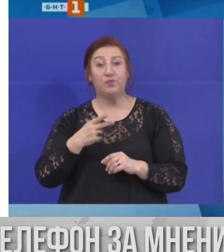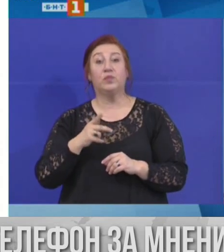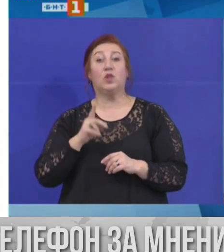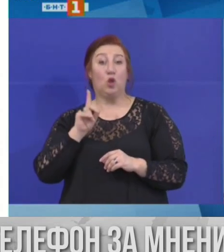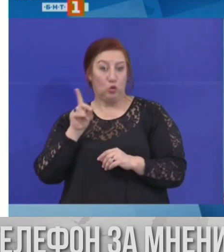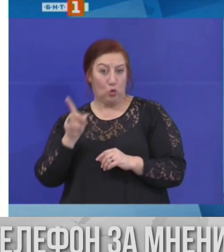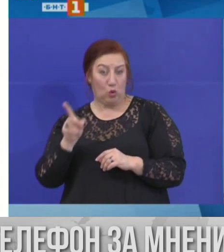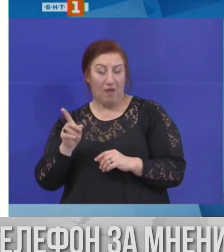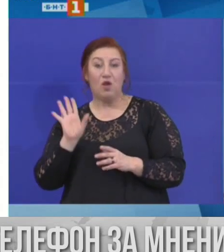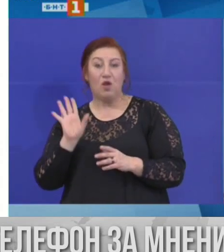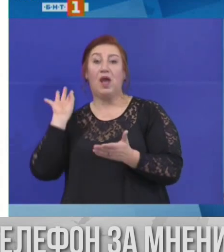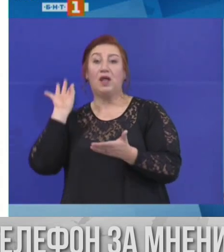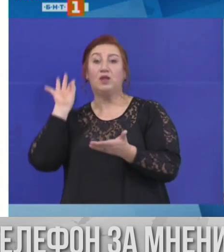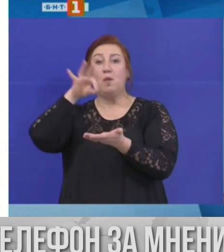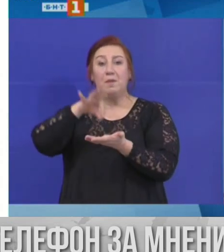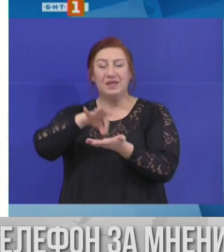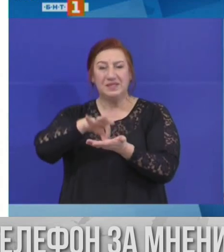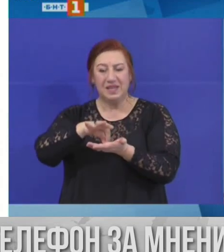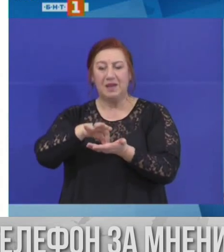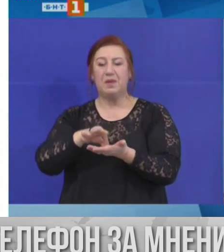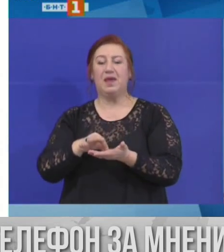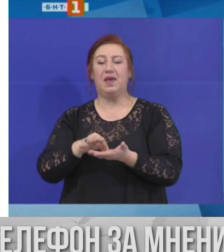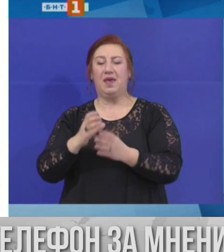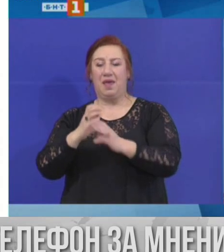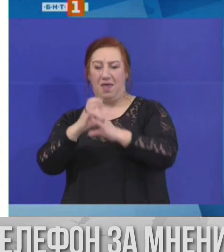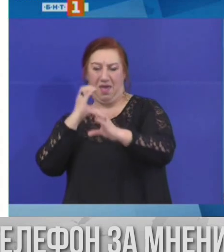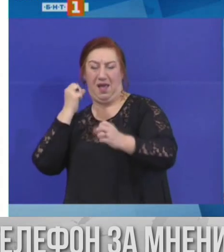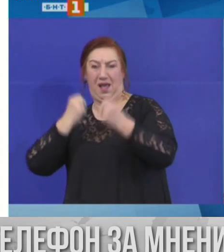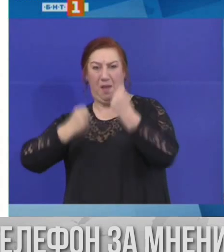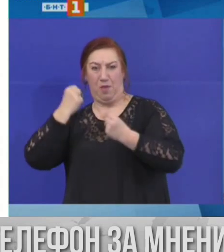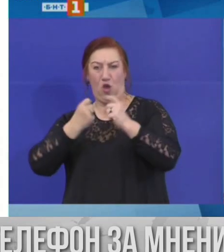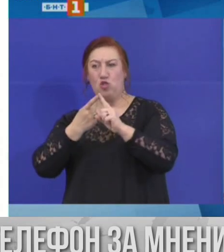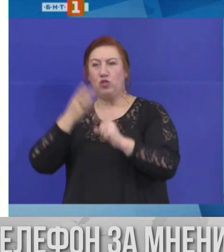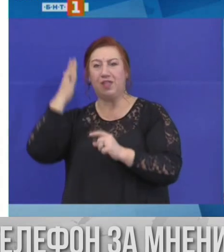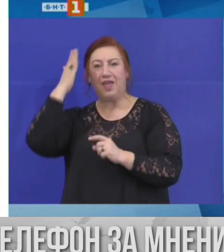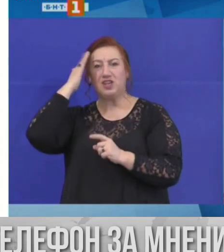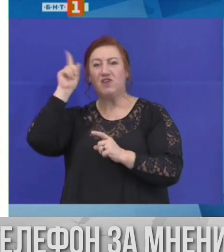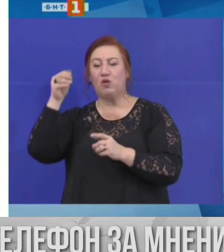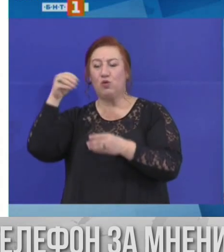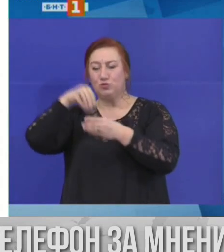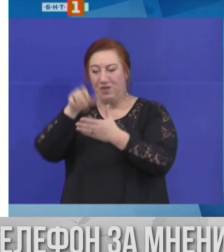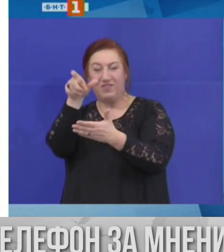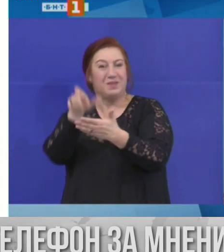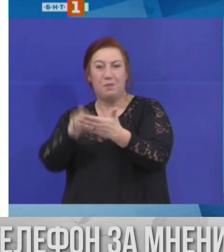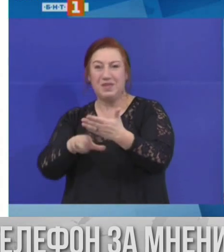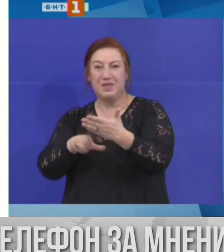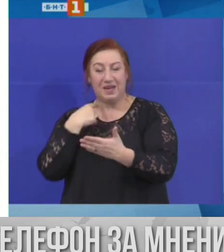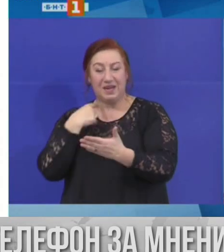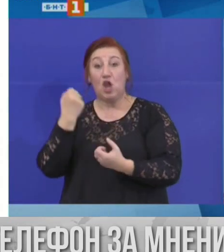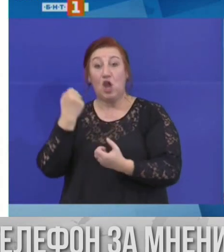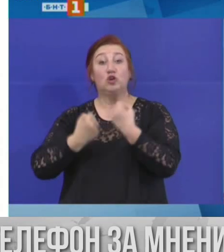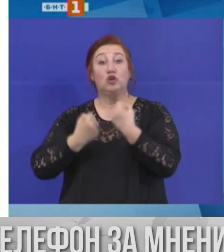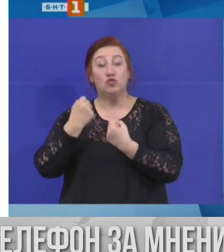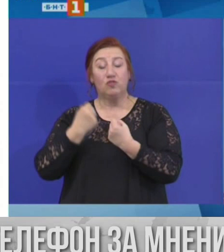когато пристига тежкотоварен трафик от държави, които са в рисковия списък, шофьорите следва да се